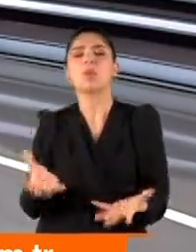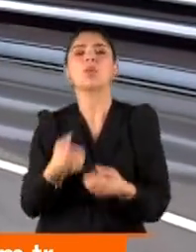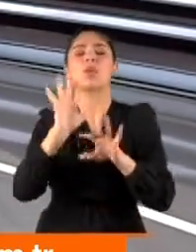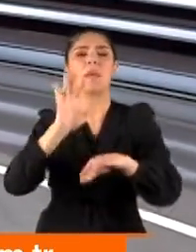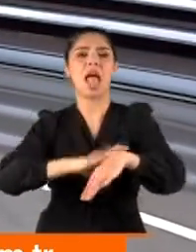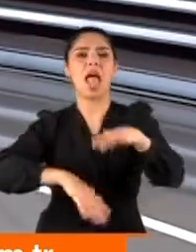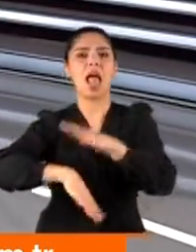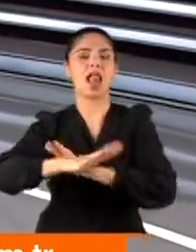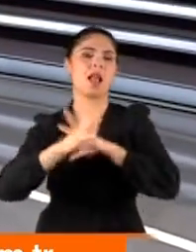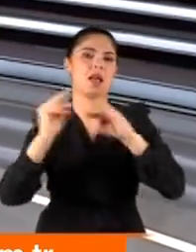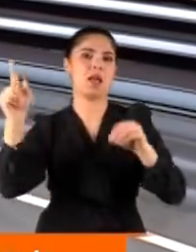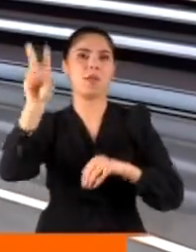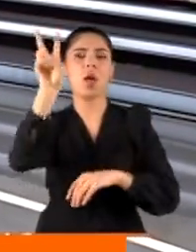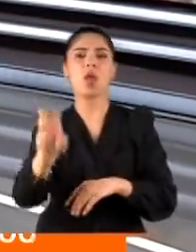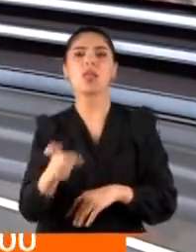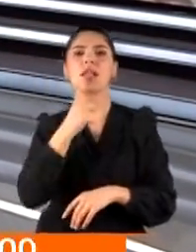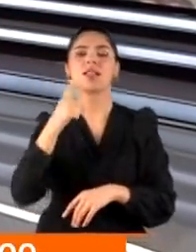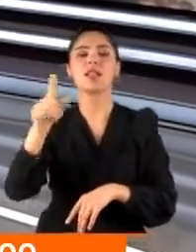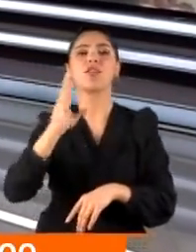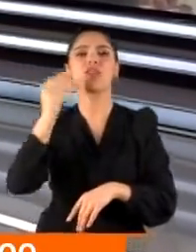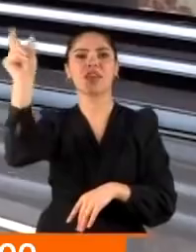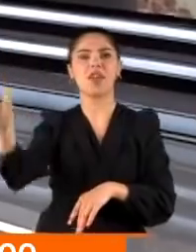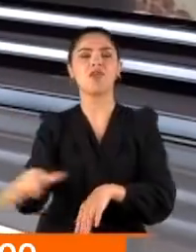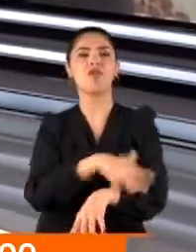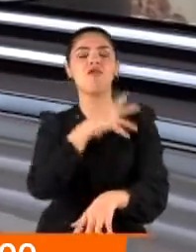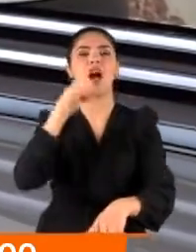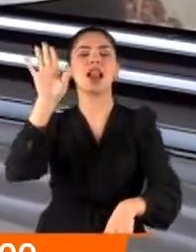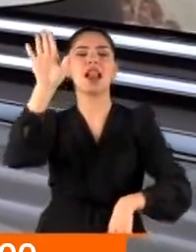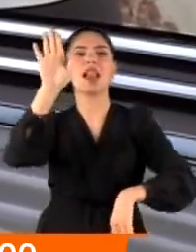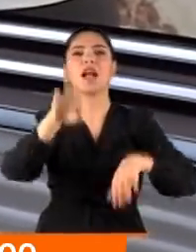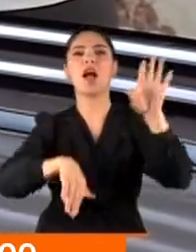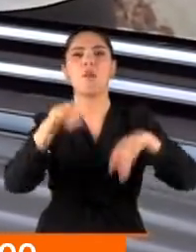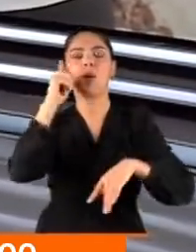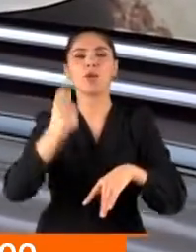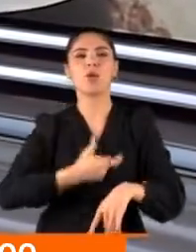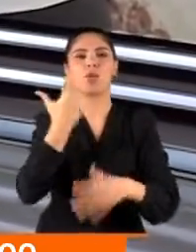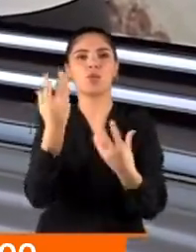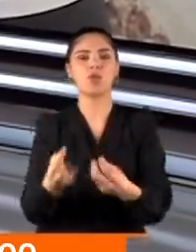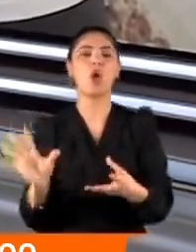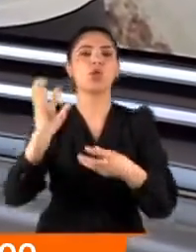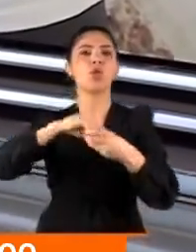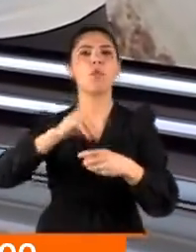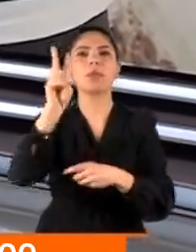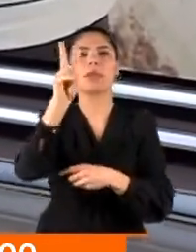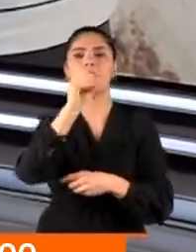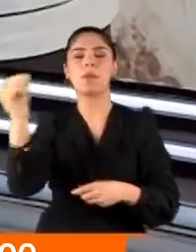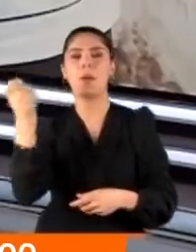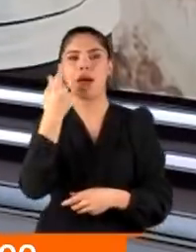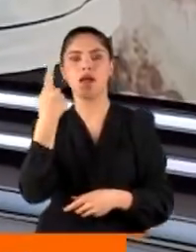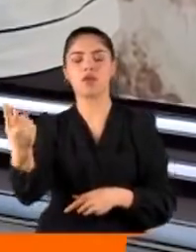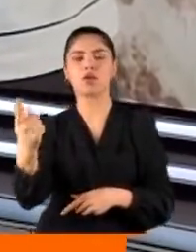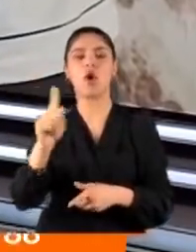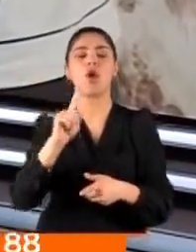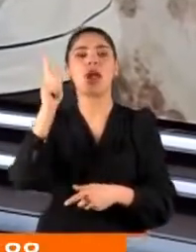kaybetmişti. 18 yaşındaki gence valinin başlattığı kampanya umut oldu. Toplanan yaklaşık 2 milyon lirayla biyonik kollarına